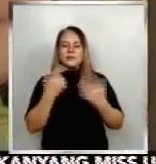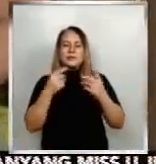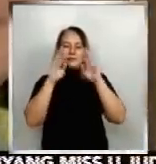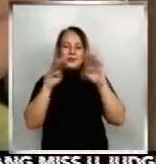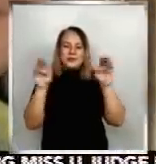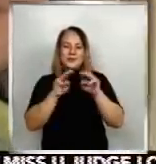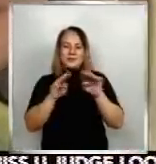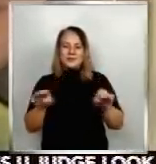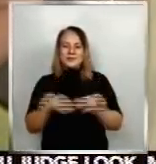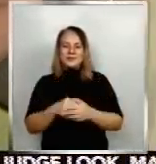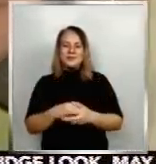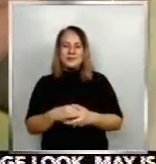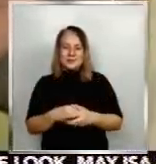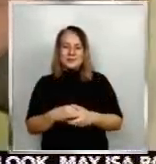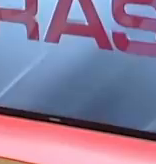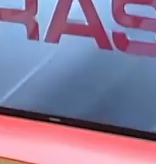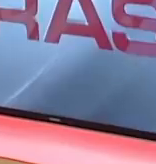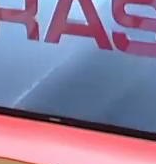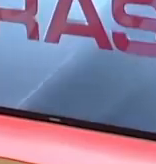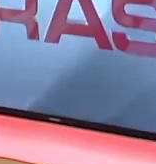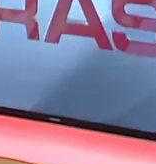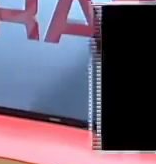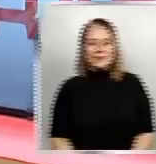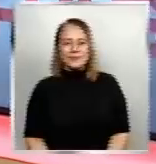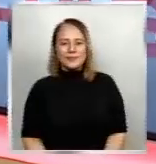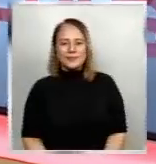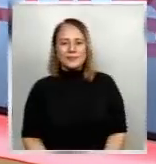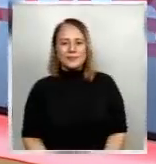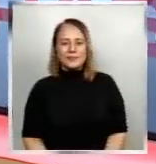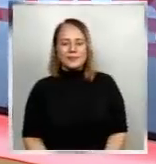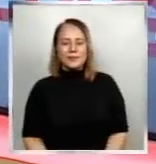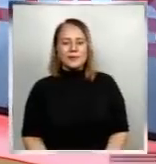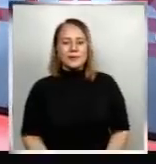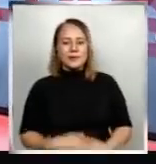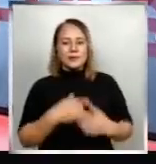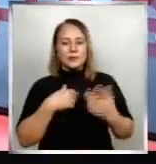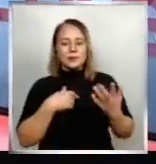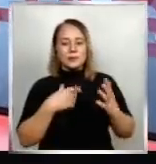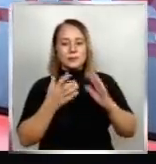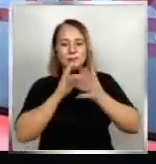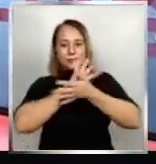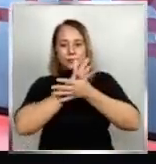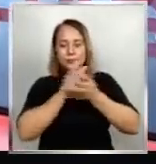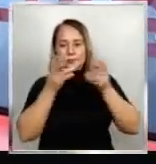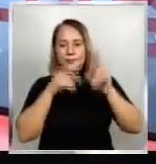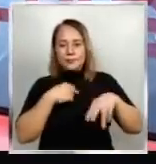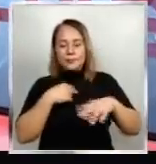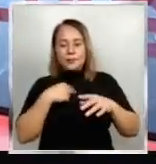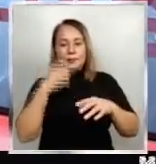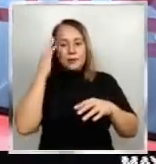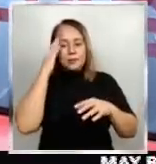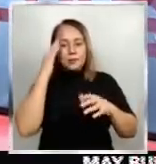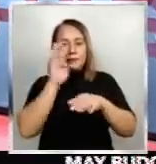Mariz Umali, Nakatutok, 24 Oras. Isa sa mga napuruhan ng pandemya ang industriya ng paputok na labis na tumomlay noong